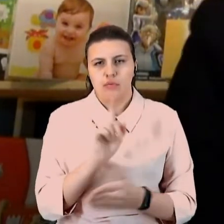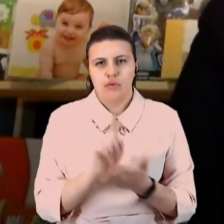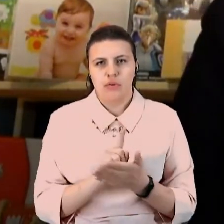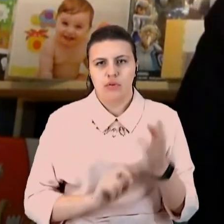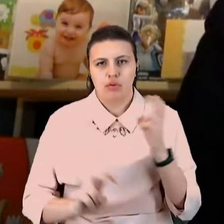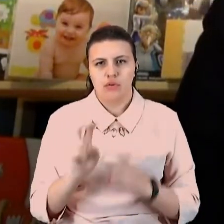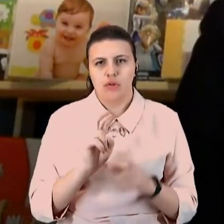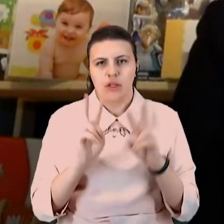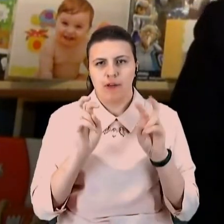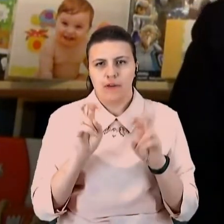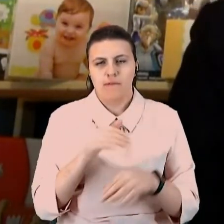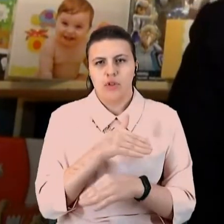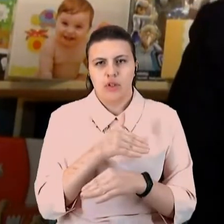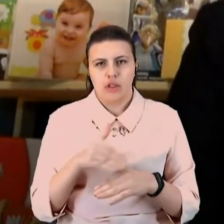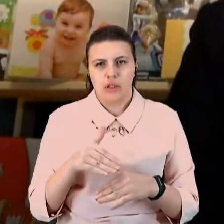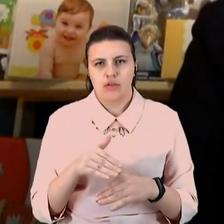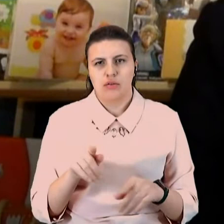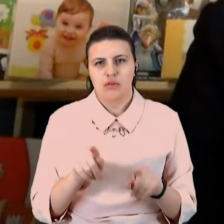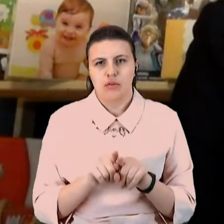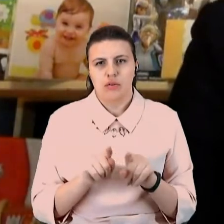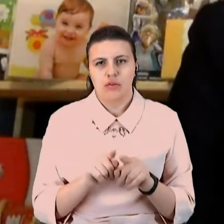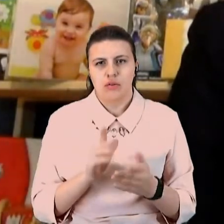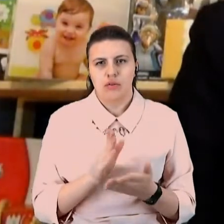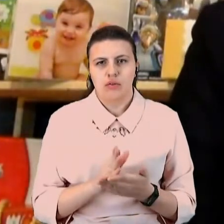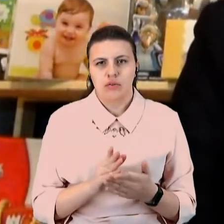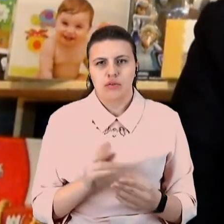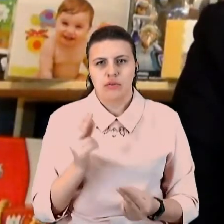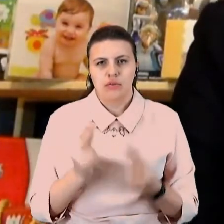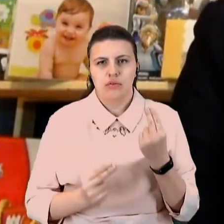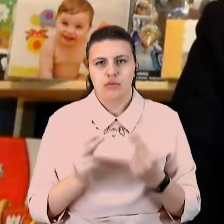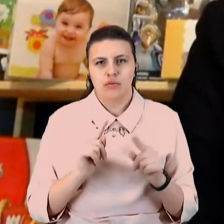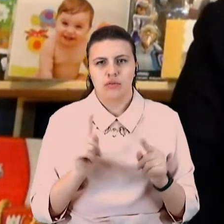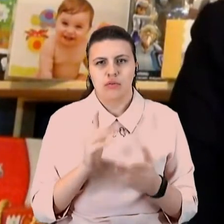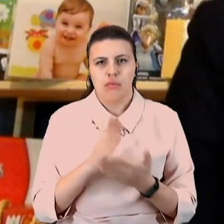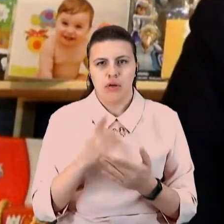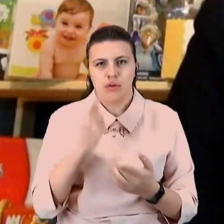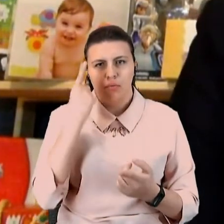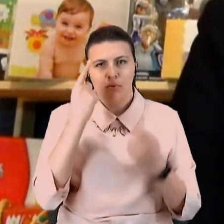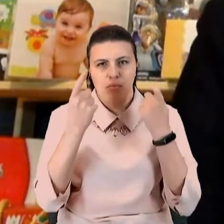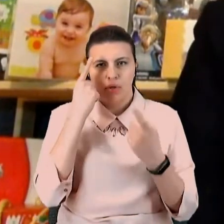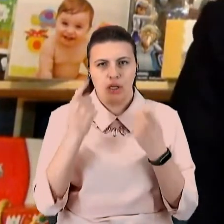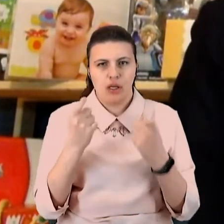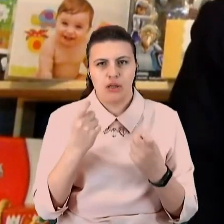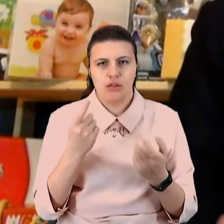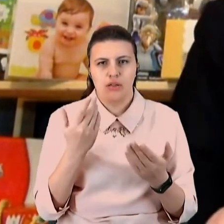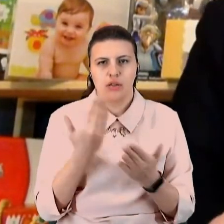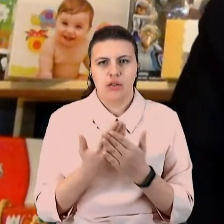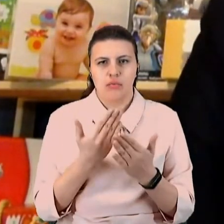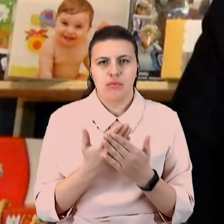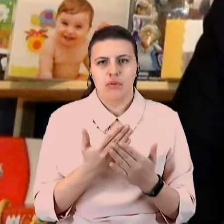Також, безпосередньо, нас і мініграшки використовуємо попередження конструкції, можливо, якісь якісь мінімальні. Тому що це